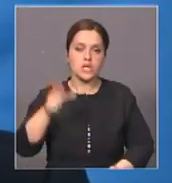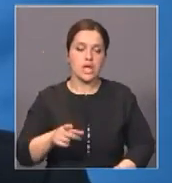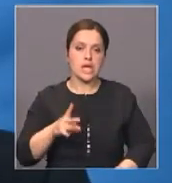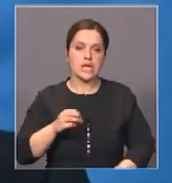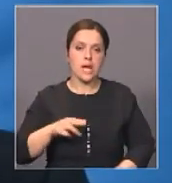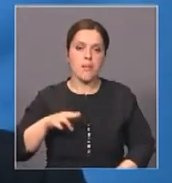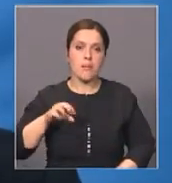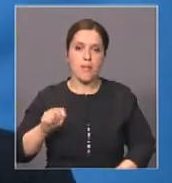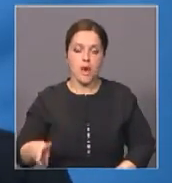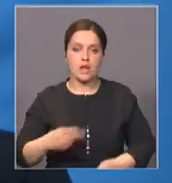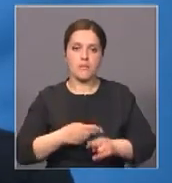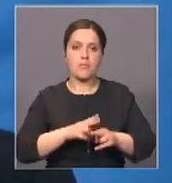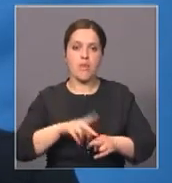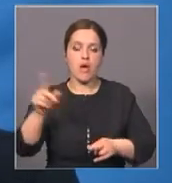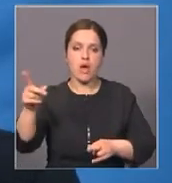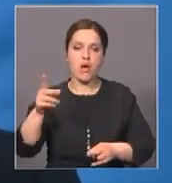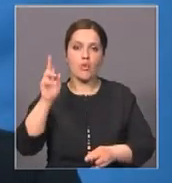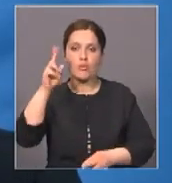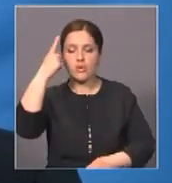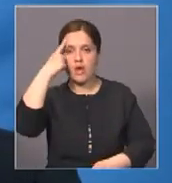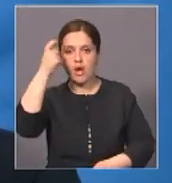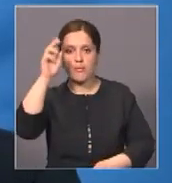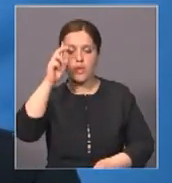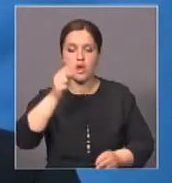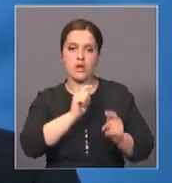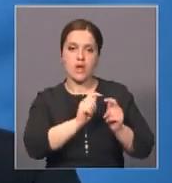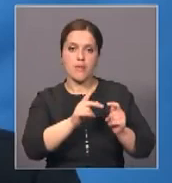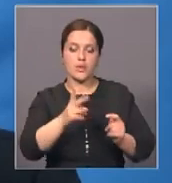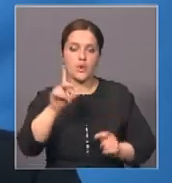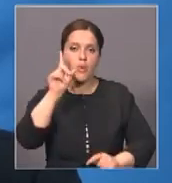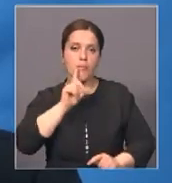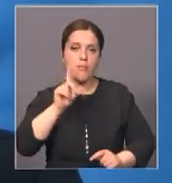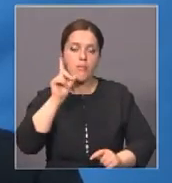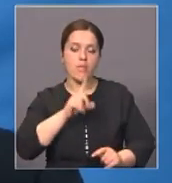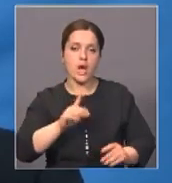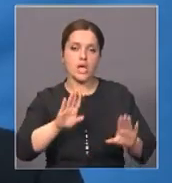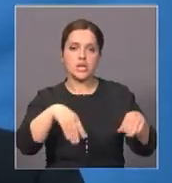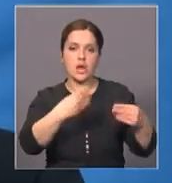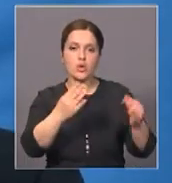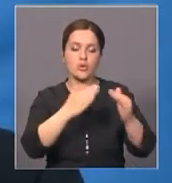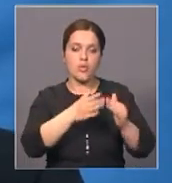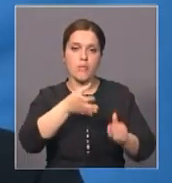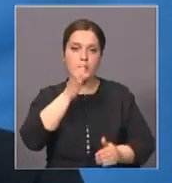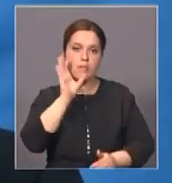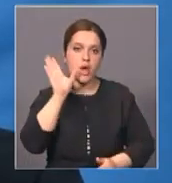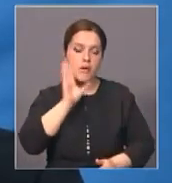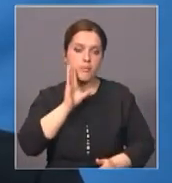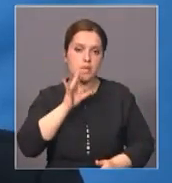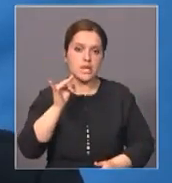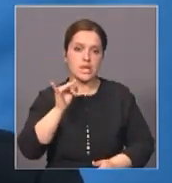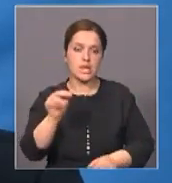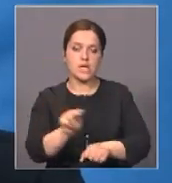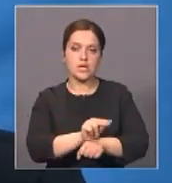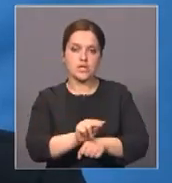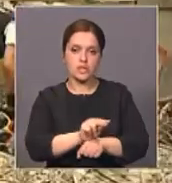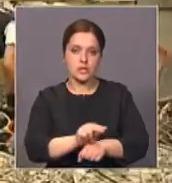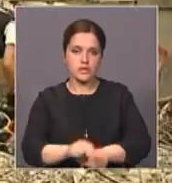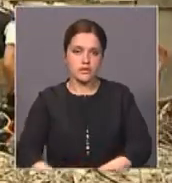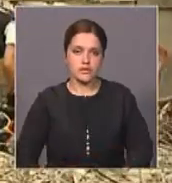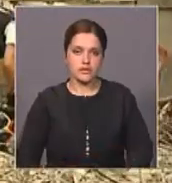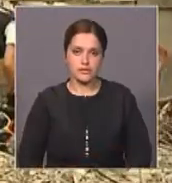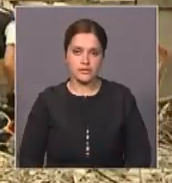Запрошенные у доноров деньги пойдут на обеспечение людей временным жильем, питьевой водой и оказание медицинской помощи.